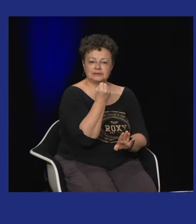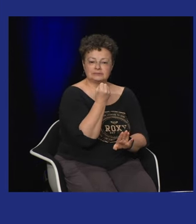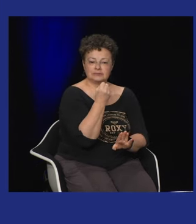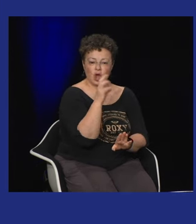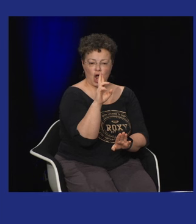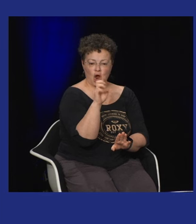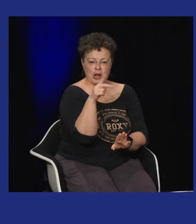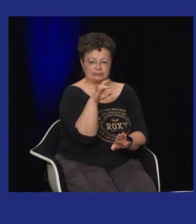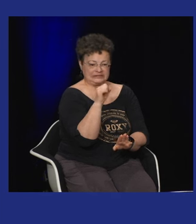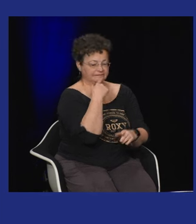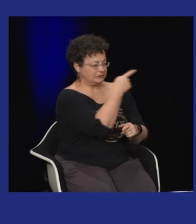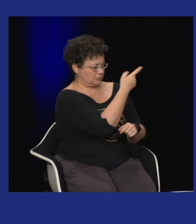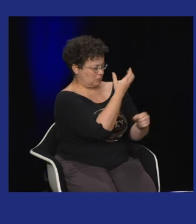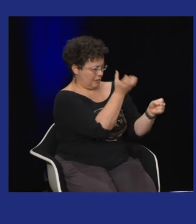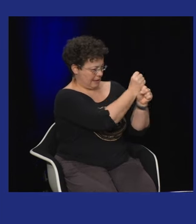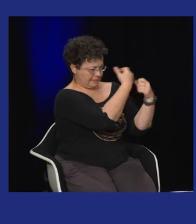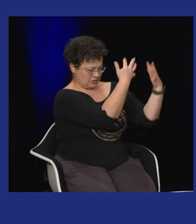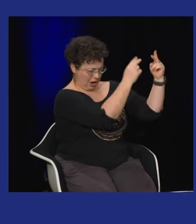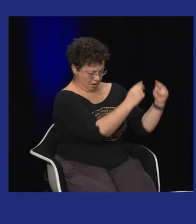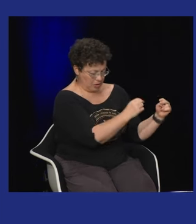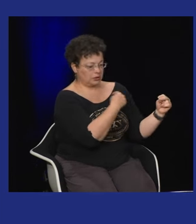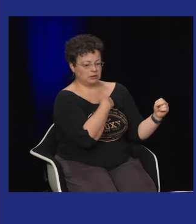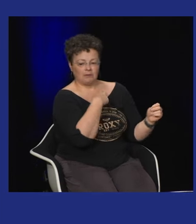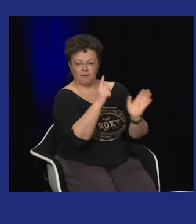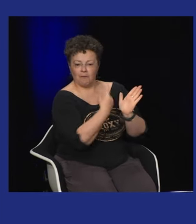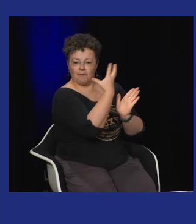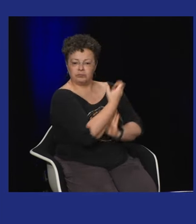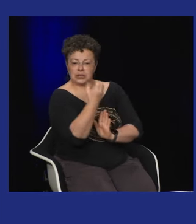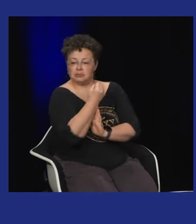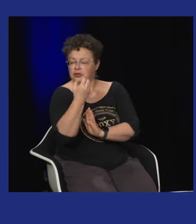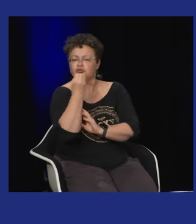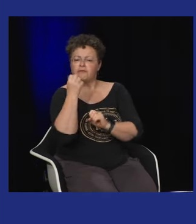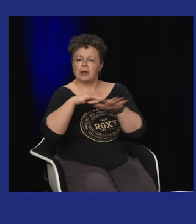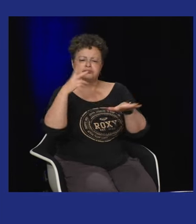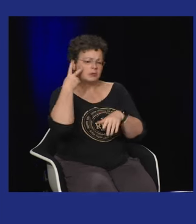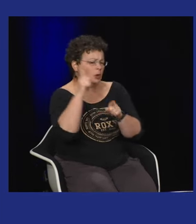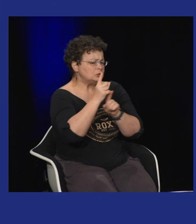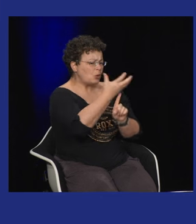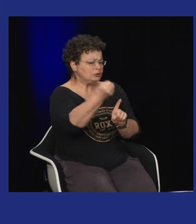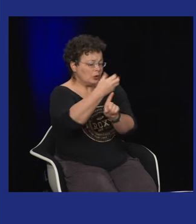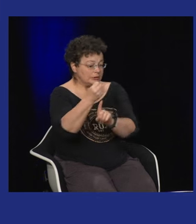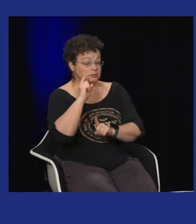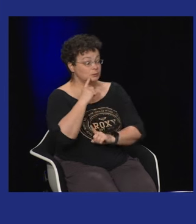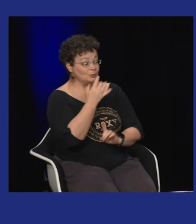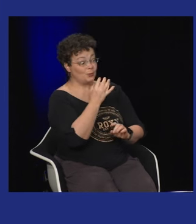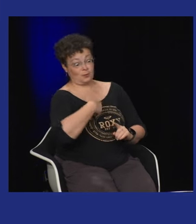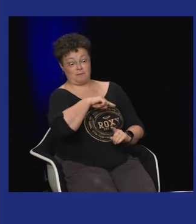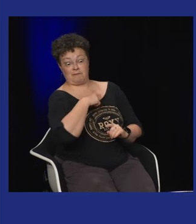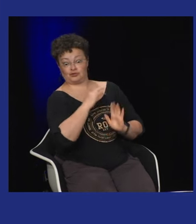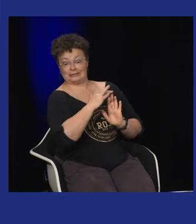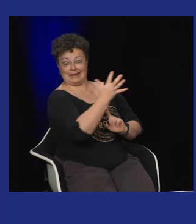il y a des reprises des reprises de chansons en langue vocale par